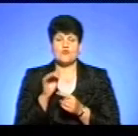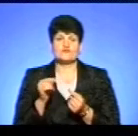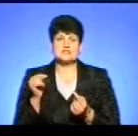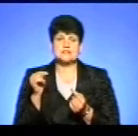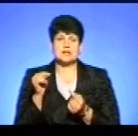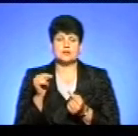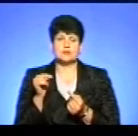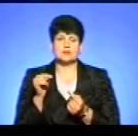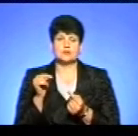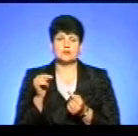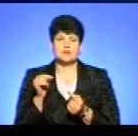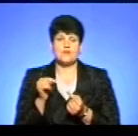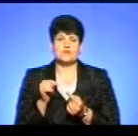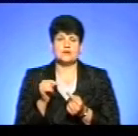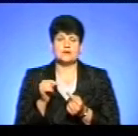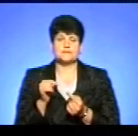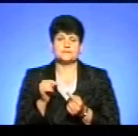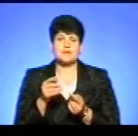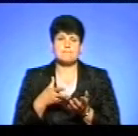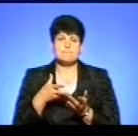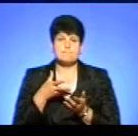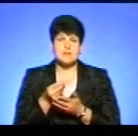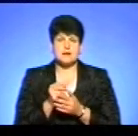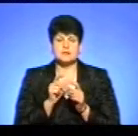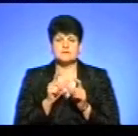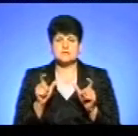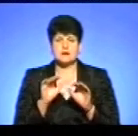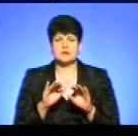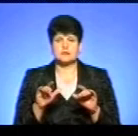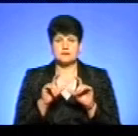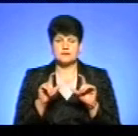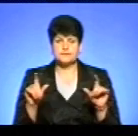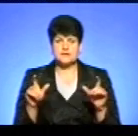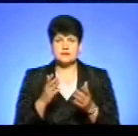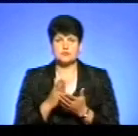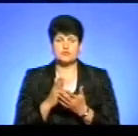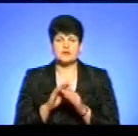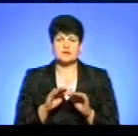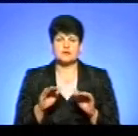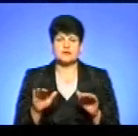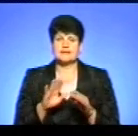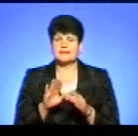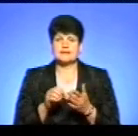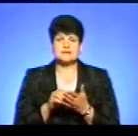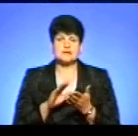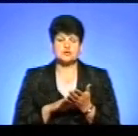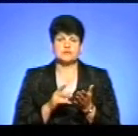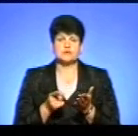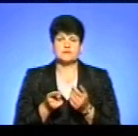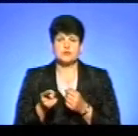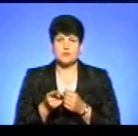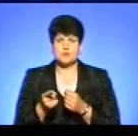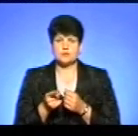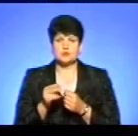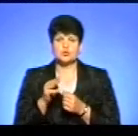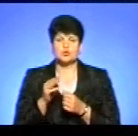плати у закладах дошкільної освіти за перебування дітей, які не зареєстровані у місті Тернополі,